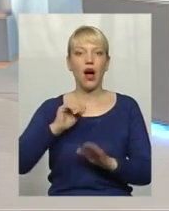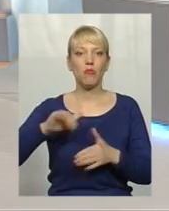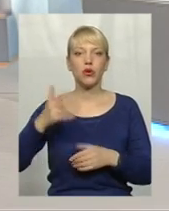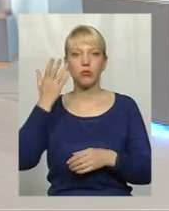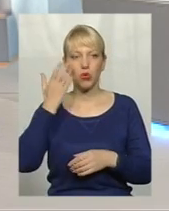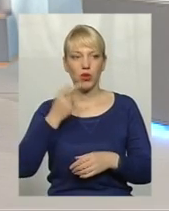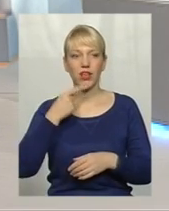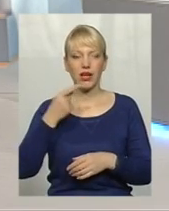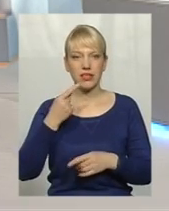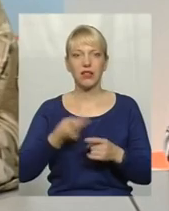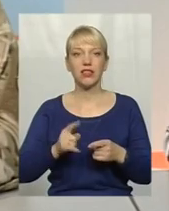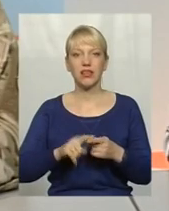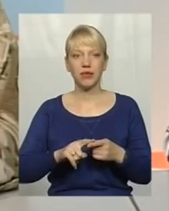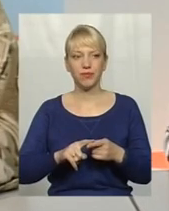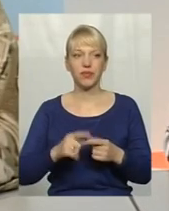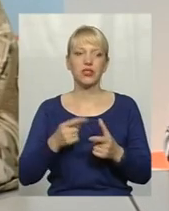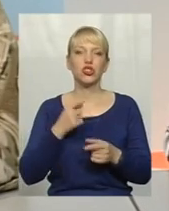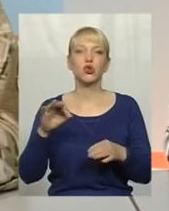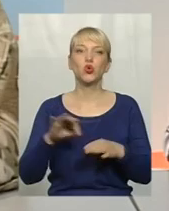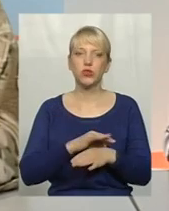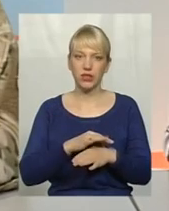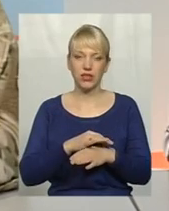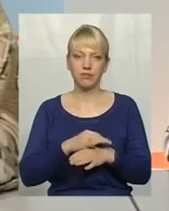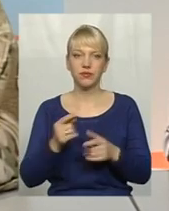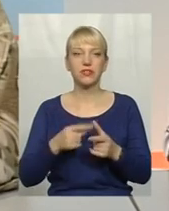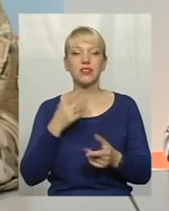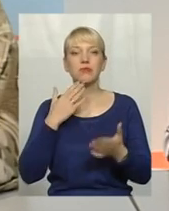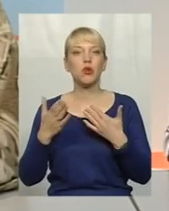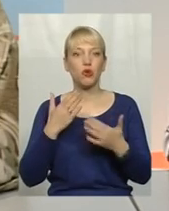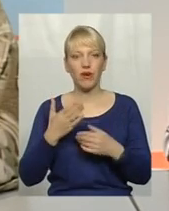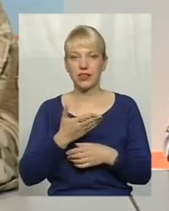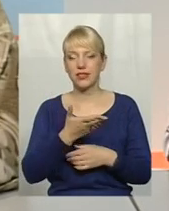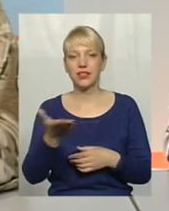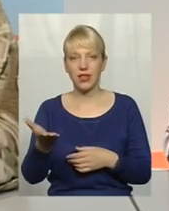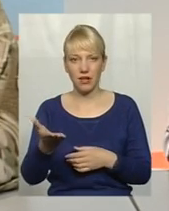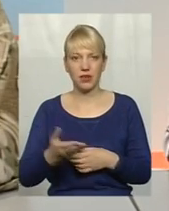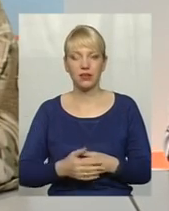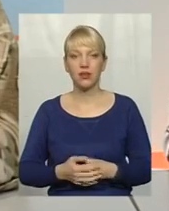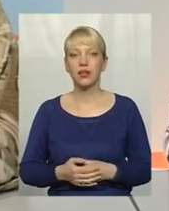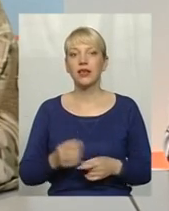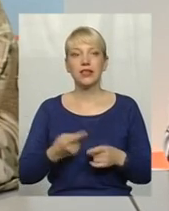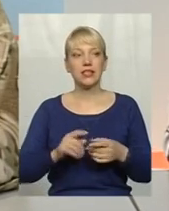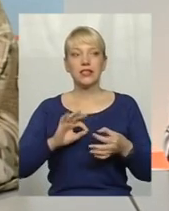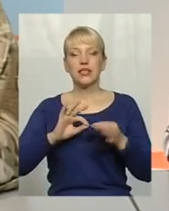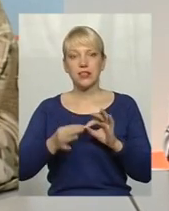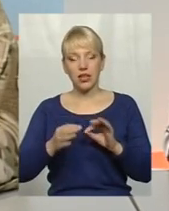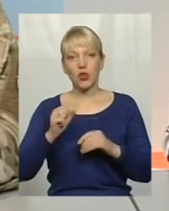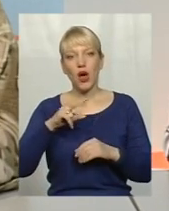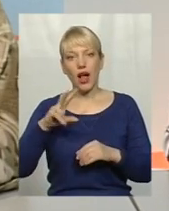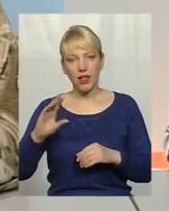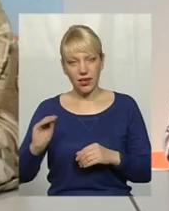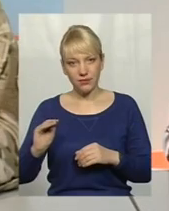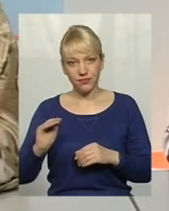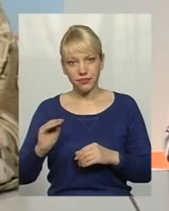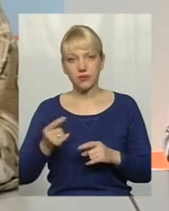казати навіть тим, чи дружинам, чи спілкуватися з ними, і це складно. Але в той же